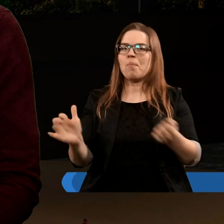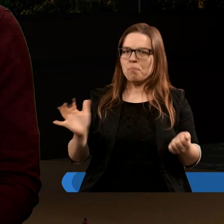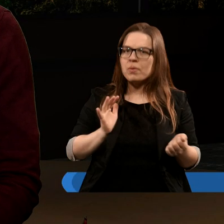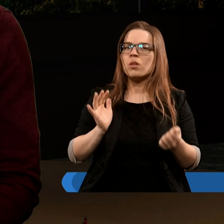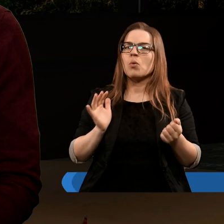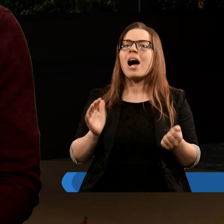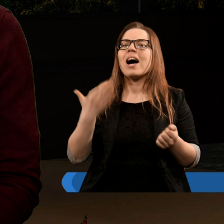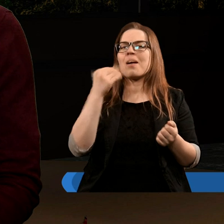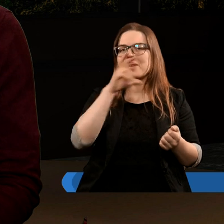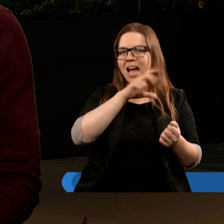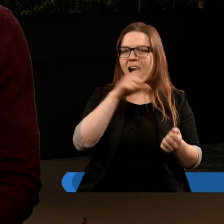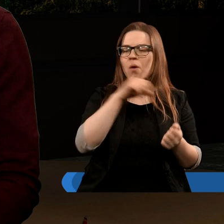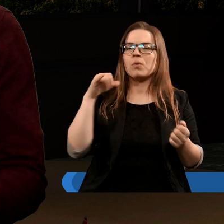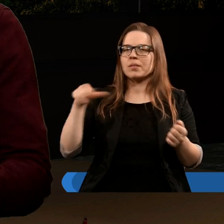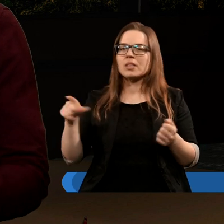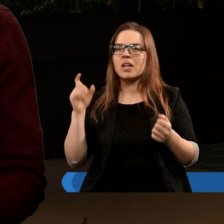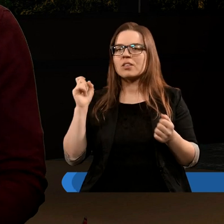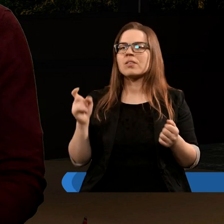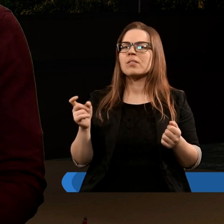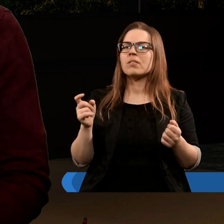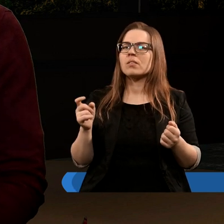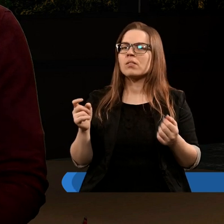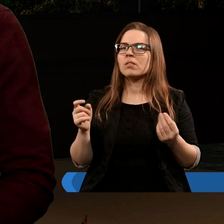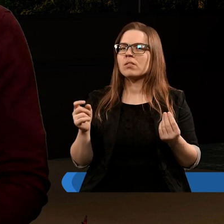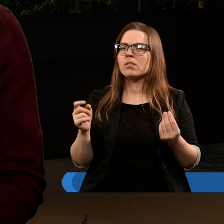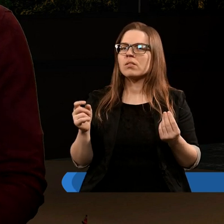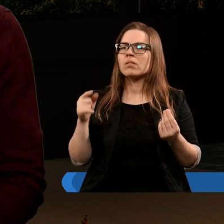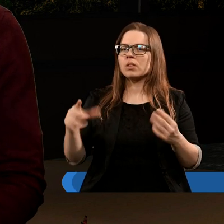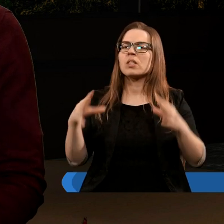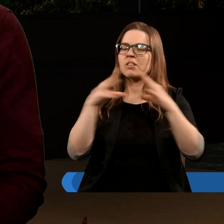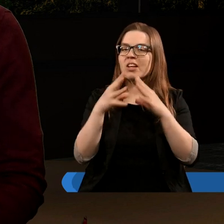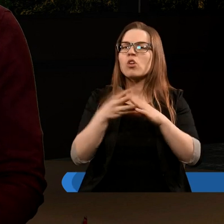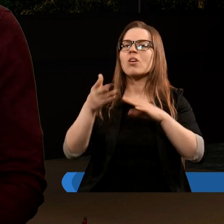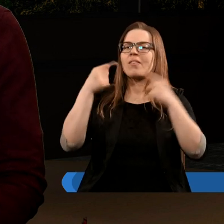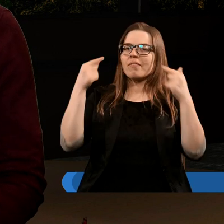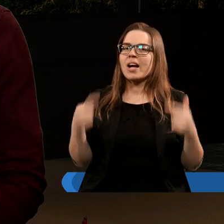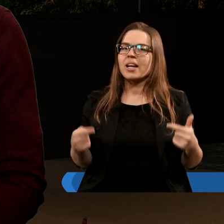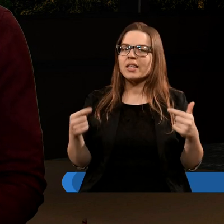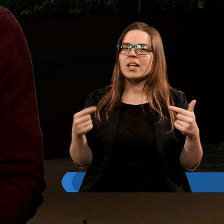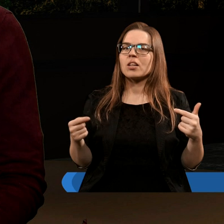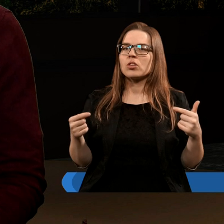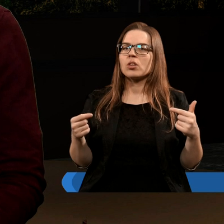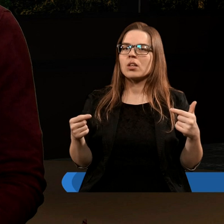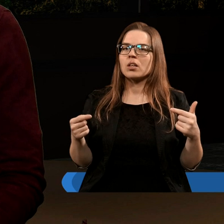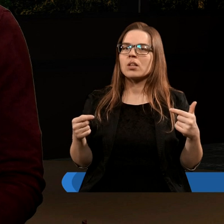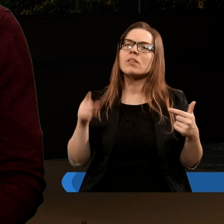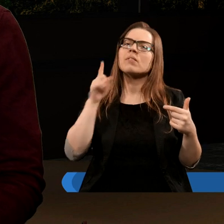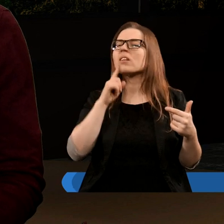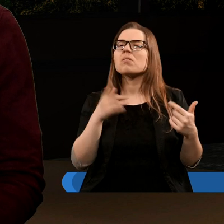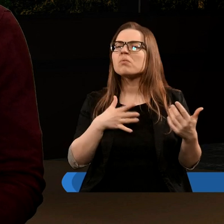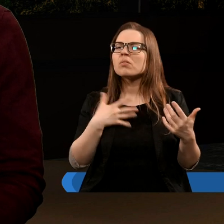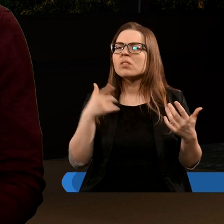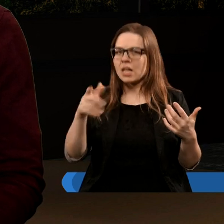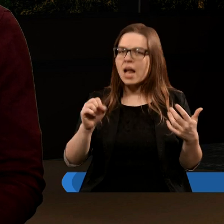z Michałem. A niżej już czytamy o tym, że w dziesiątym wersecie tak